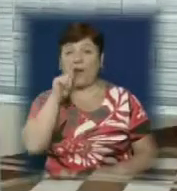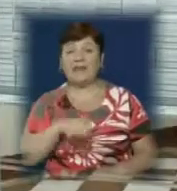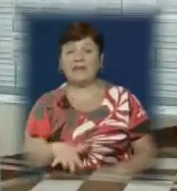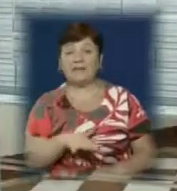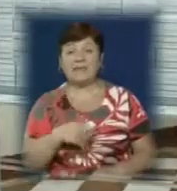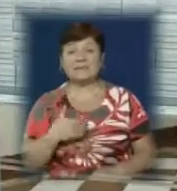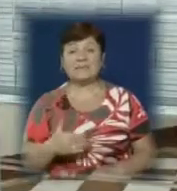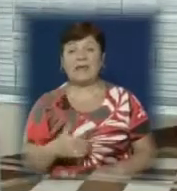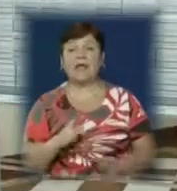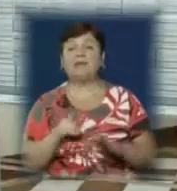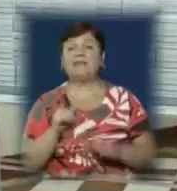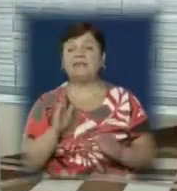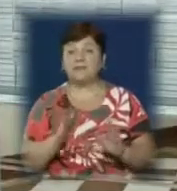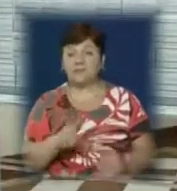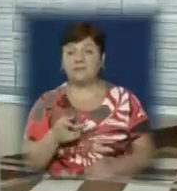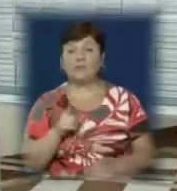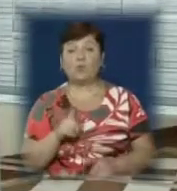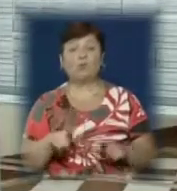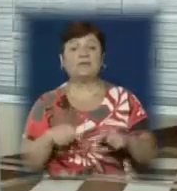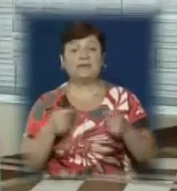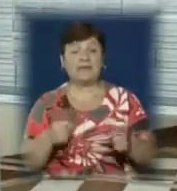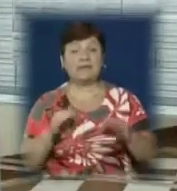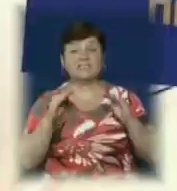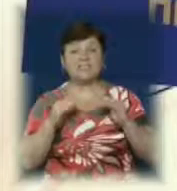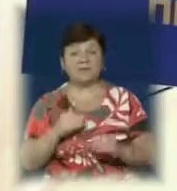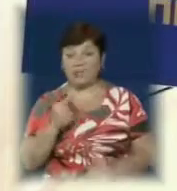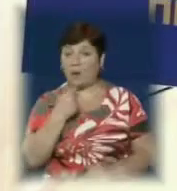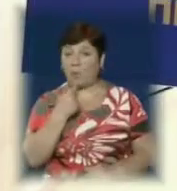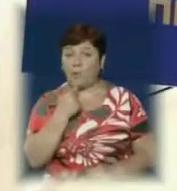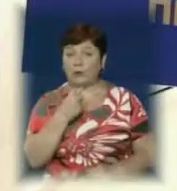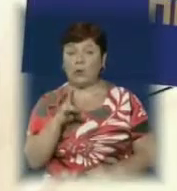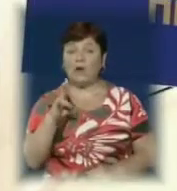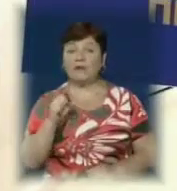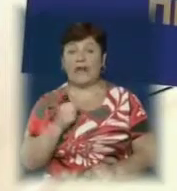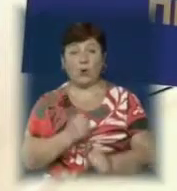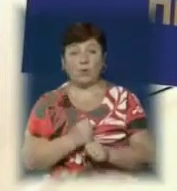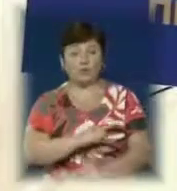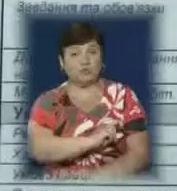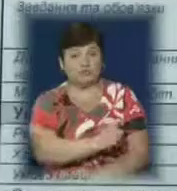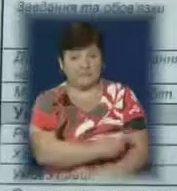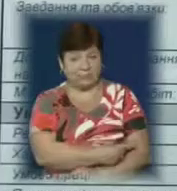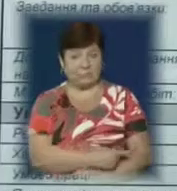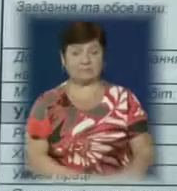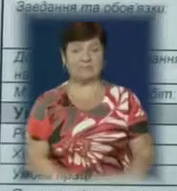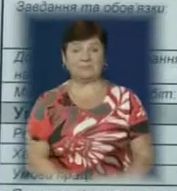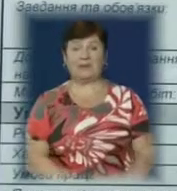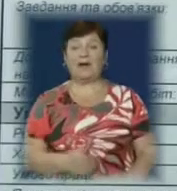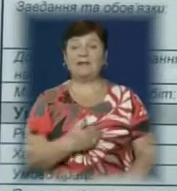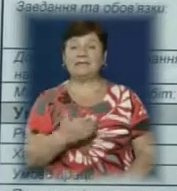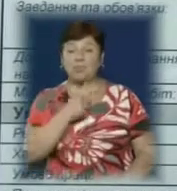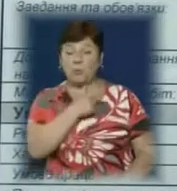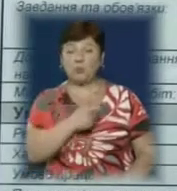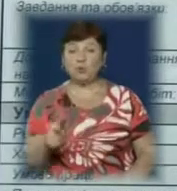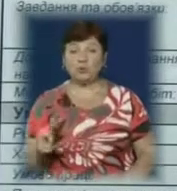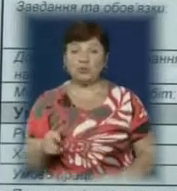це природнім шляхом дає зменшення попиту на робочу сили у роботодавців. На поточному